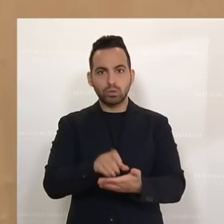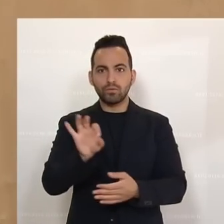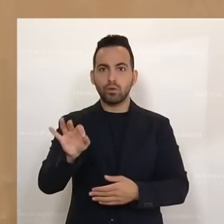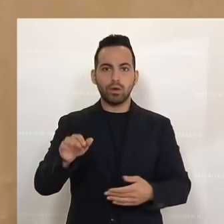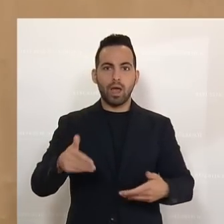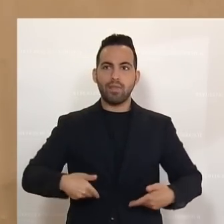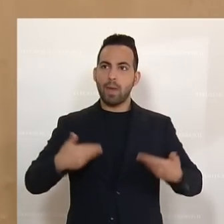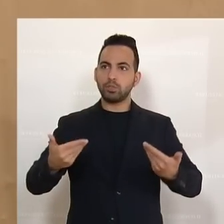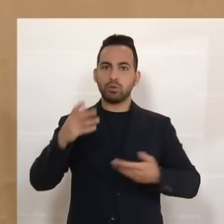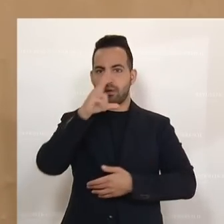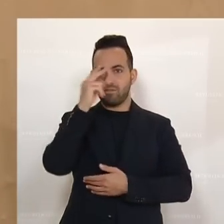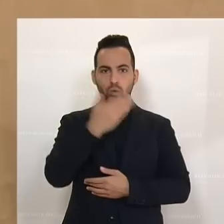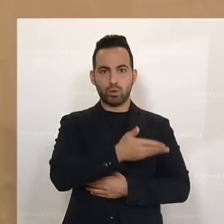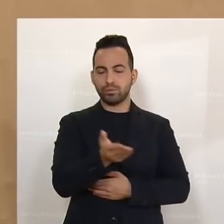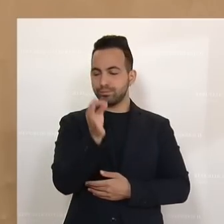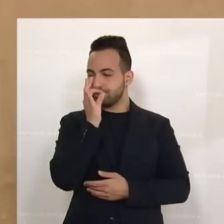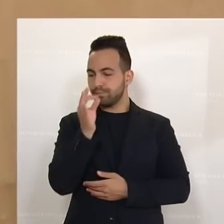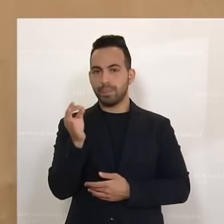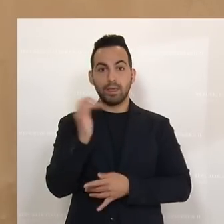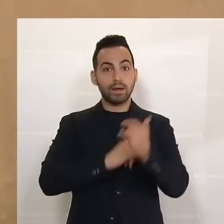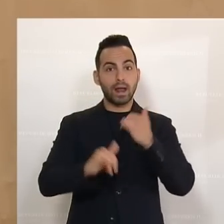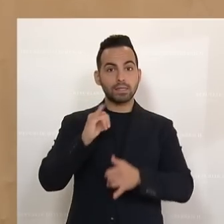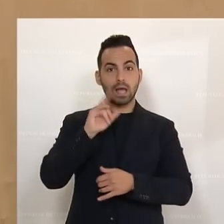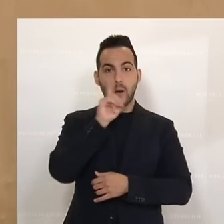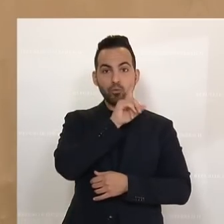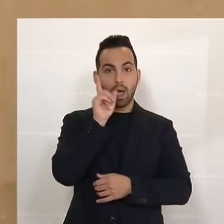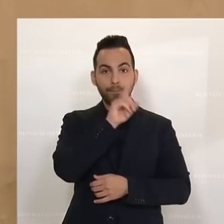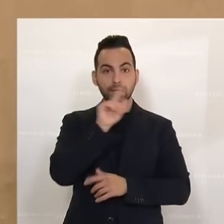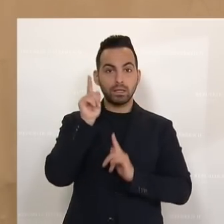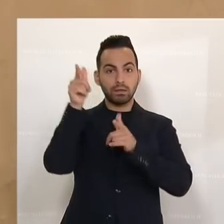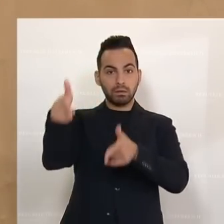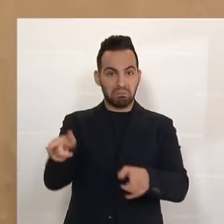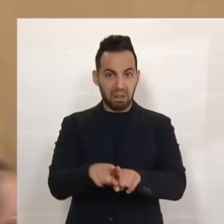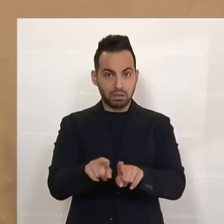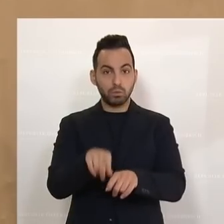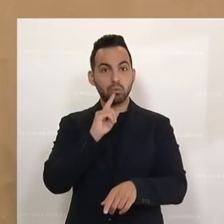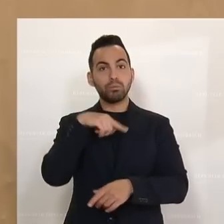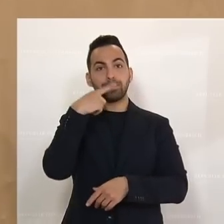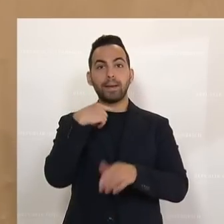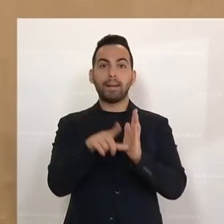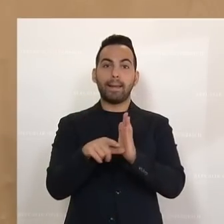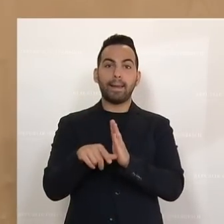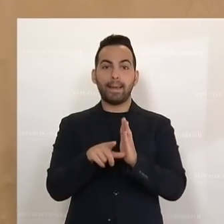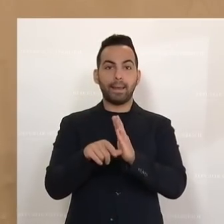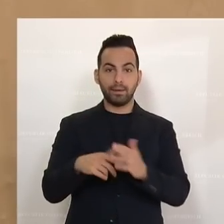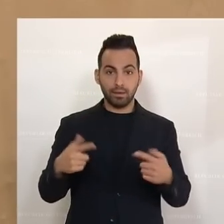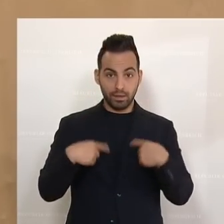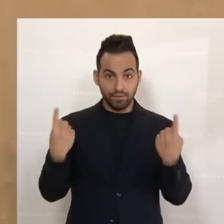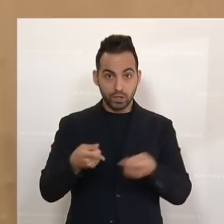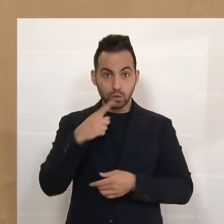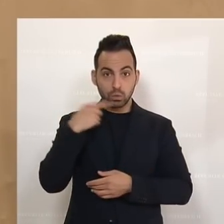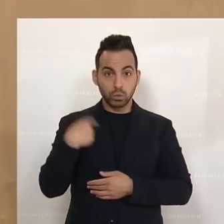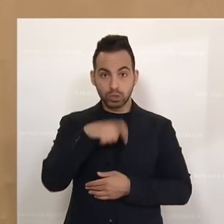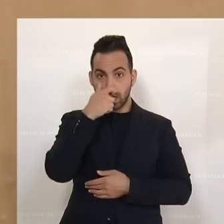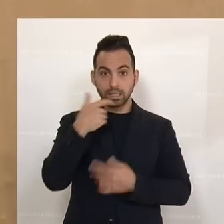einheimische Bevölkerung, die Reise nach Abu Dhabi, genau dasselbe, nur leere Worte floskeln. Wir dürfen das russische Gas